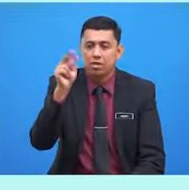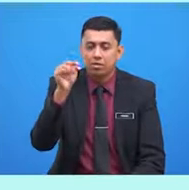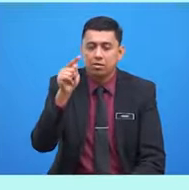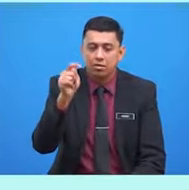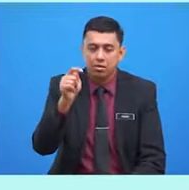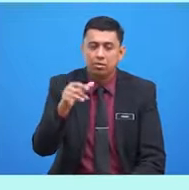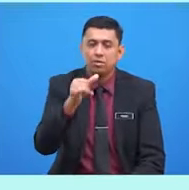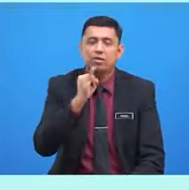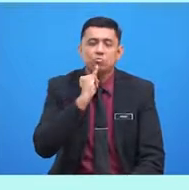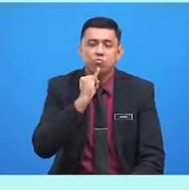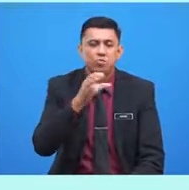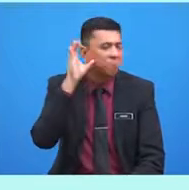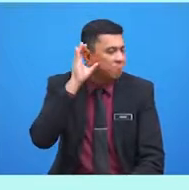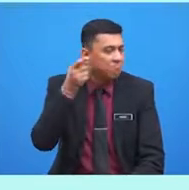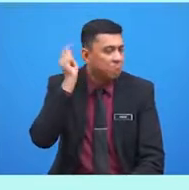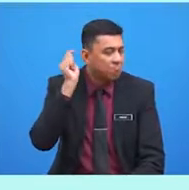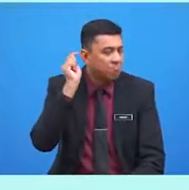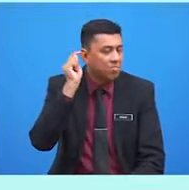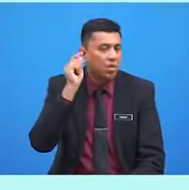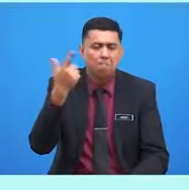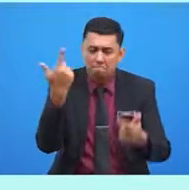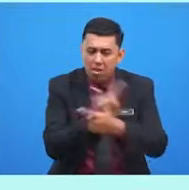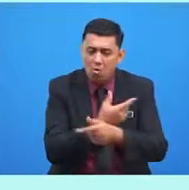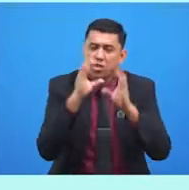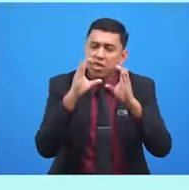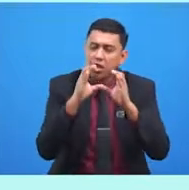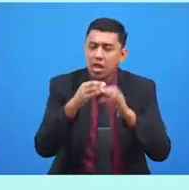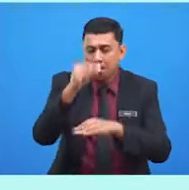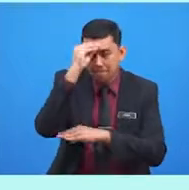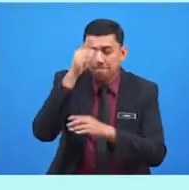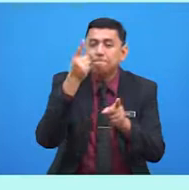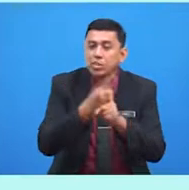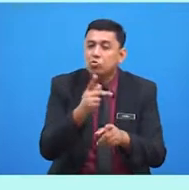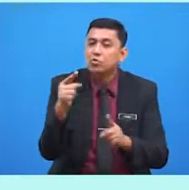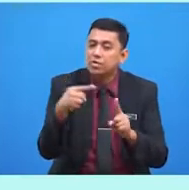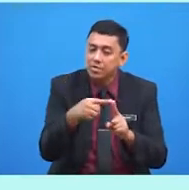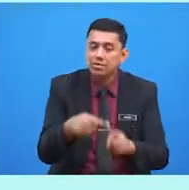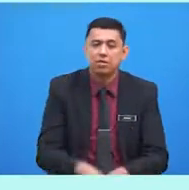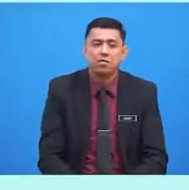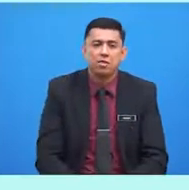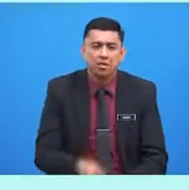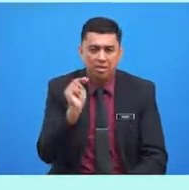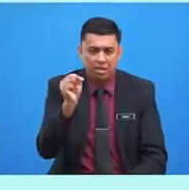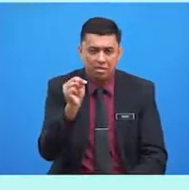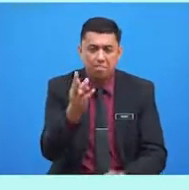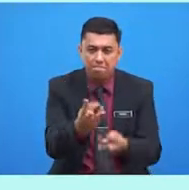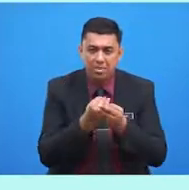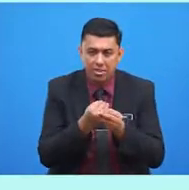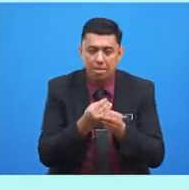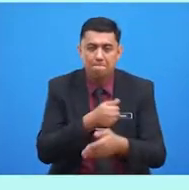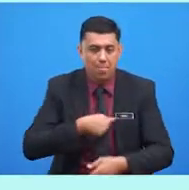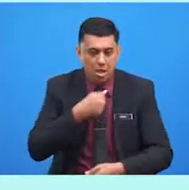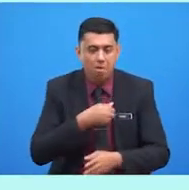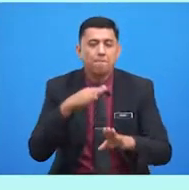ibu dengar tadi kamu melawan cekap abang. Betulkah? Nanti minta maaf kepada abang ya,